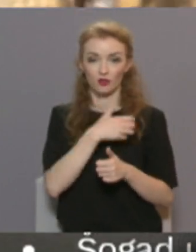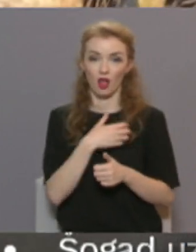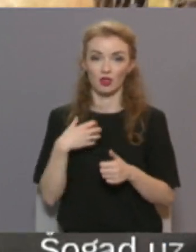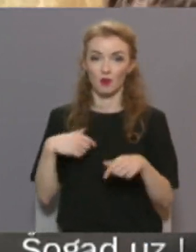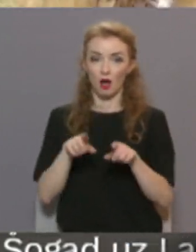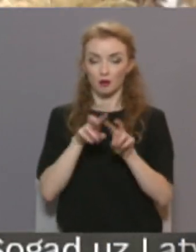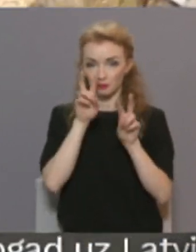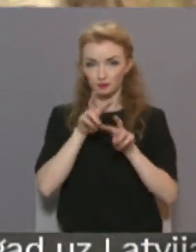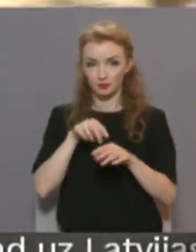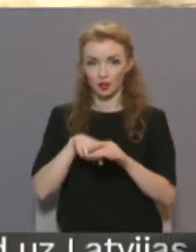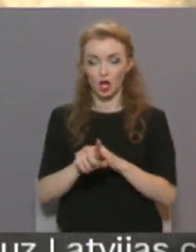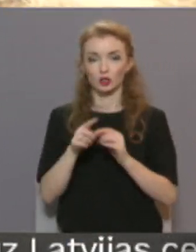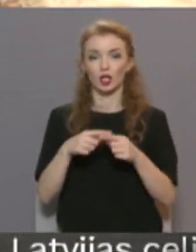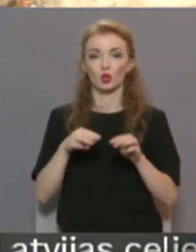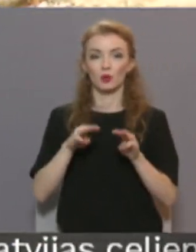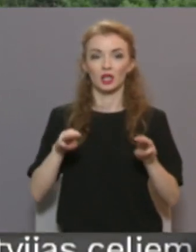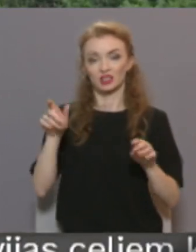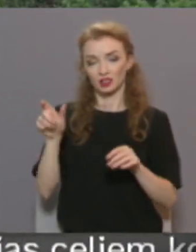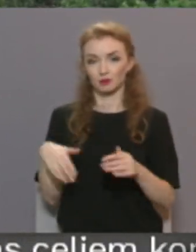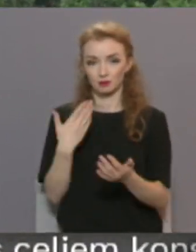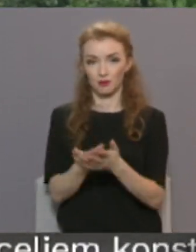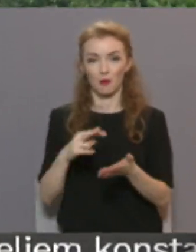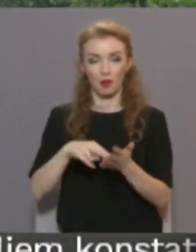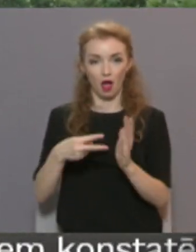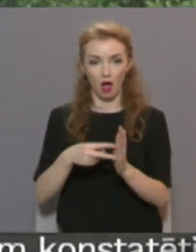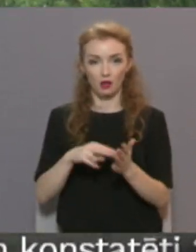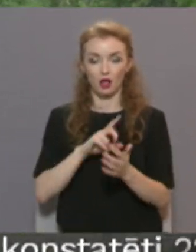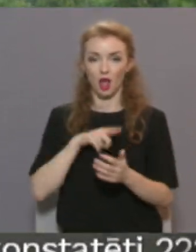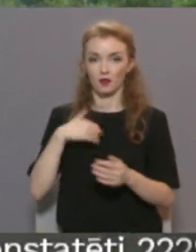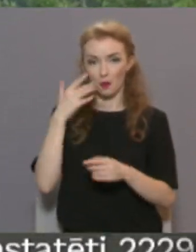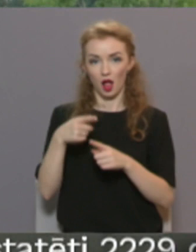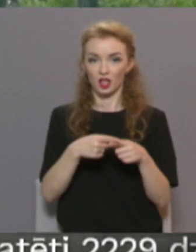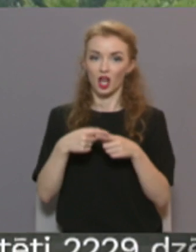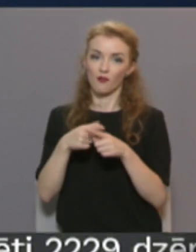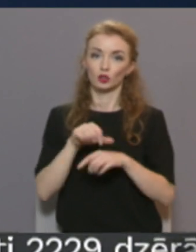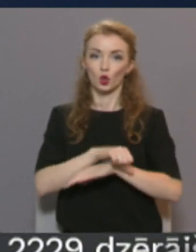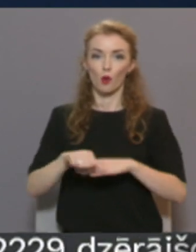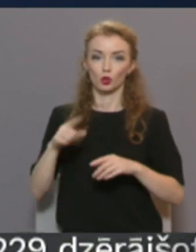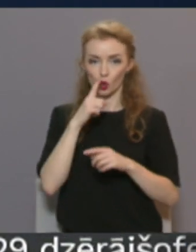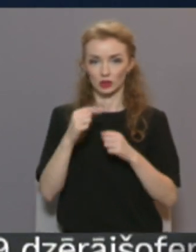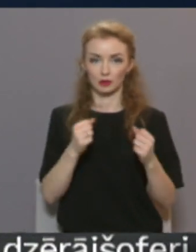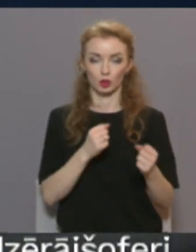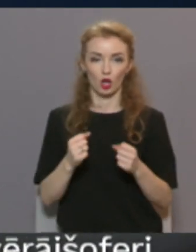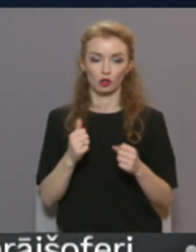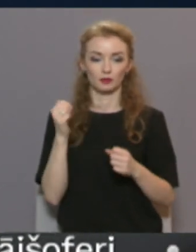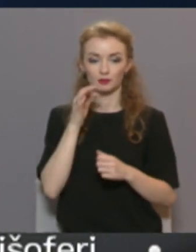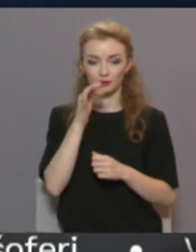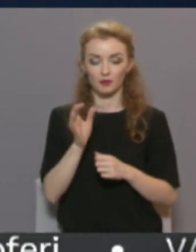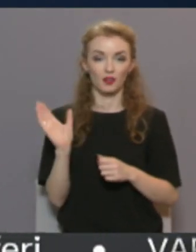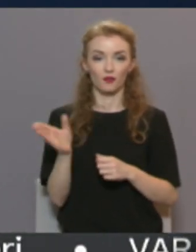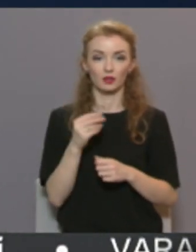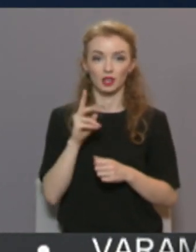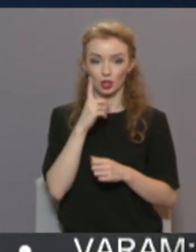skatīts arī iekšlietu ministras sagatavots plāns Latvijas Baltkrievijas robežas stiprināšanai. Plāns ir viskas